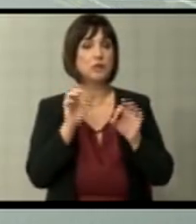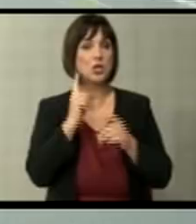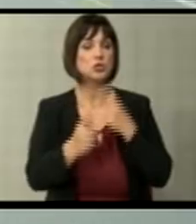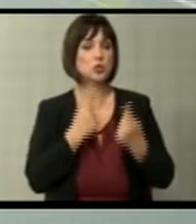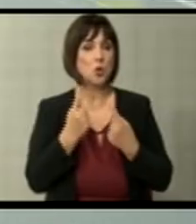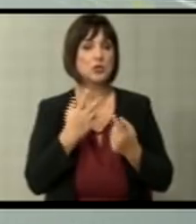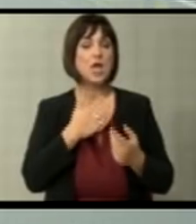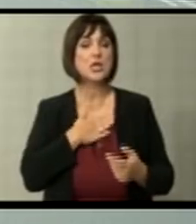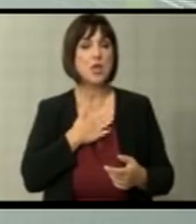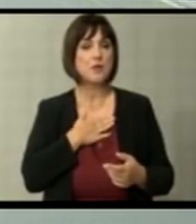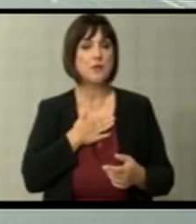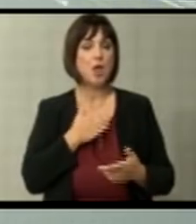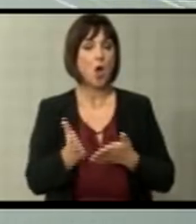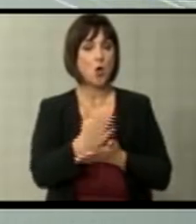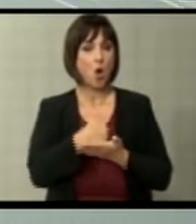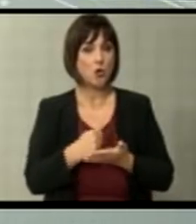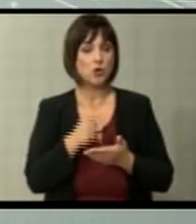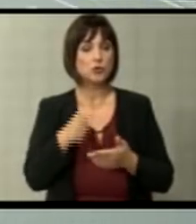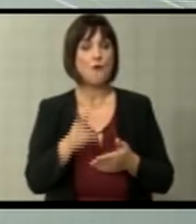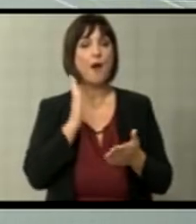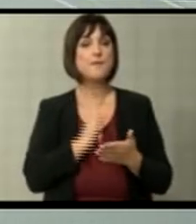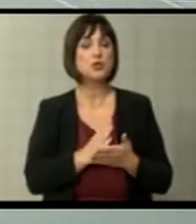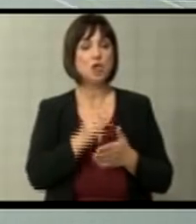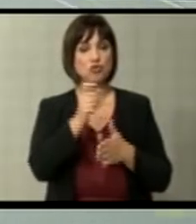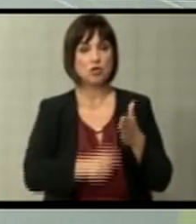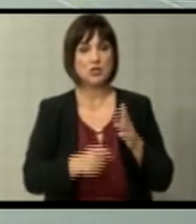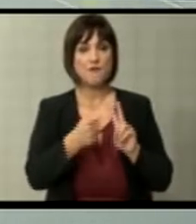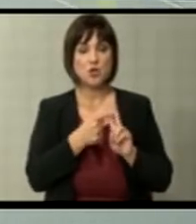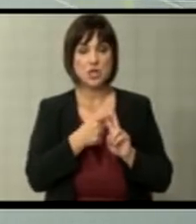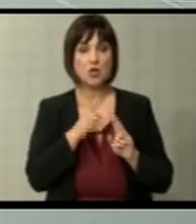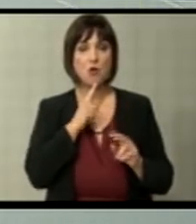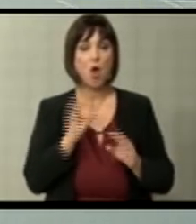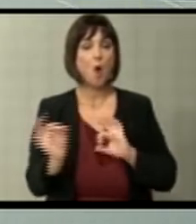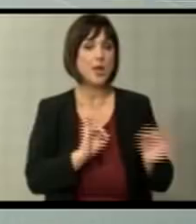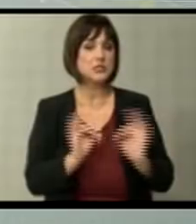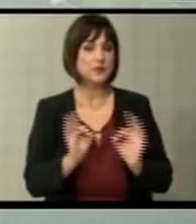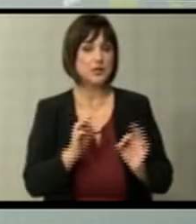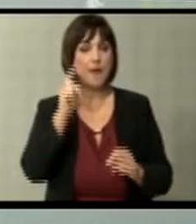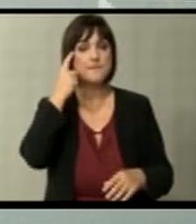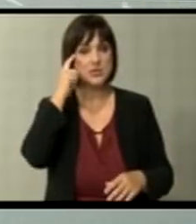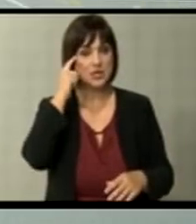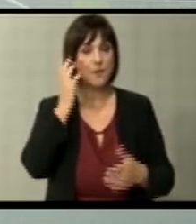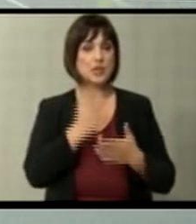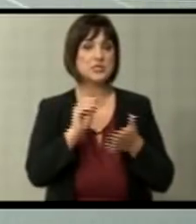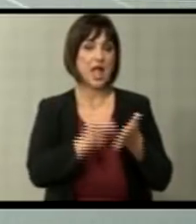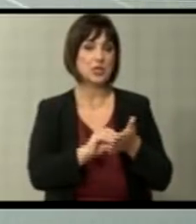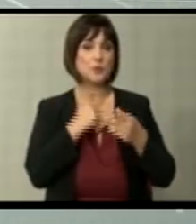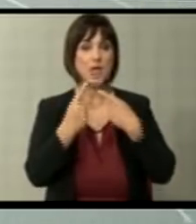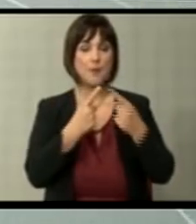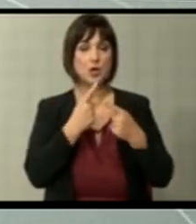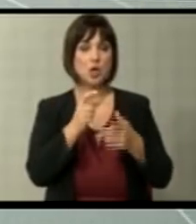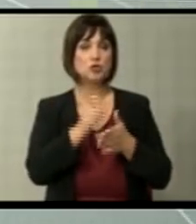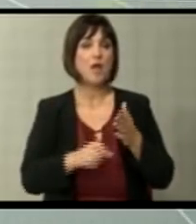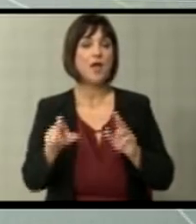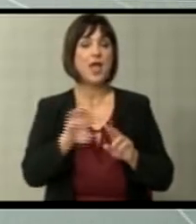Ние ќе имаме бенефит и тоа беше членството во НАТОК. Што го имаме безбедено, мислефме и датумот за преговори и